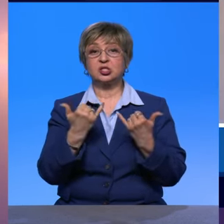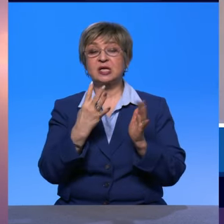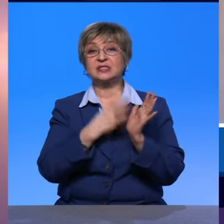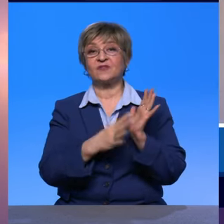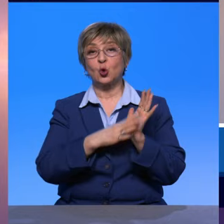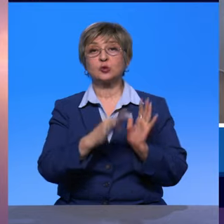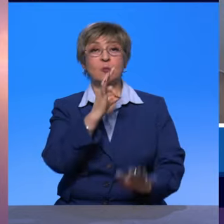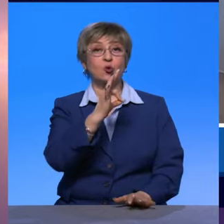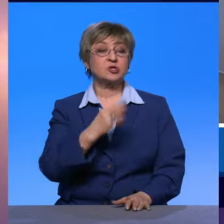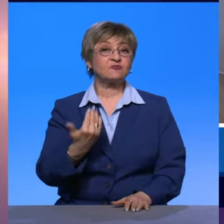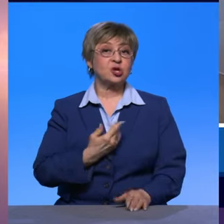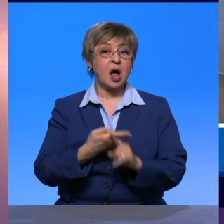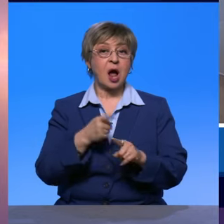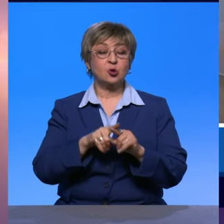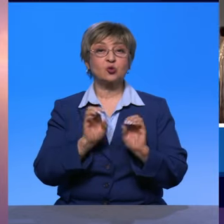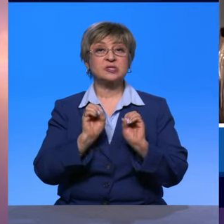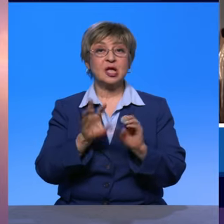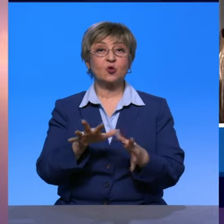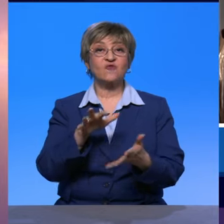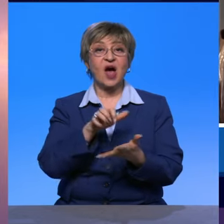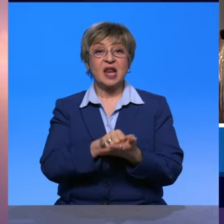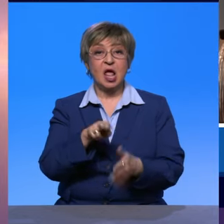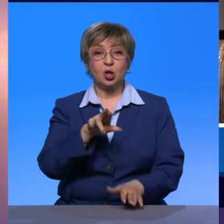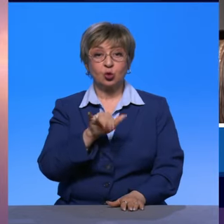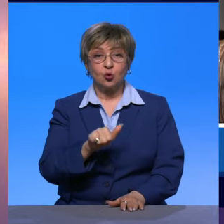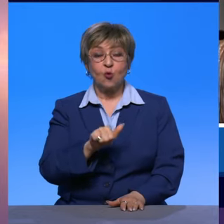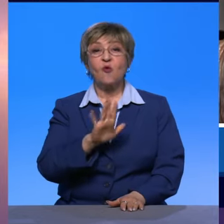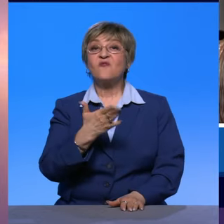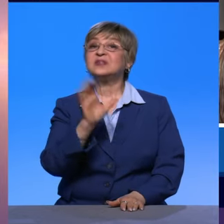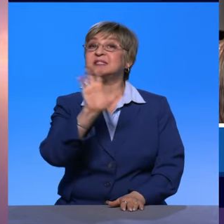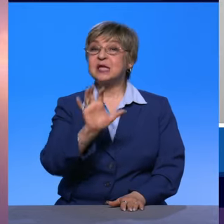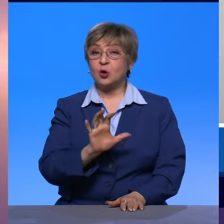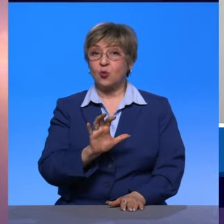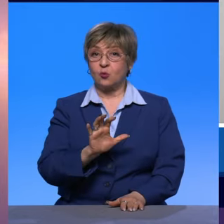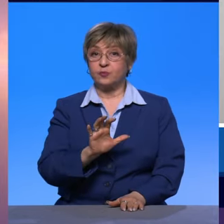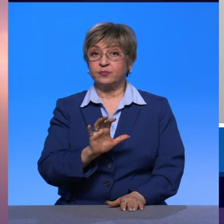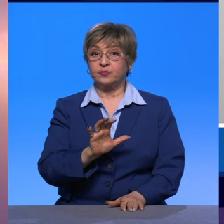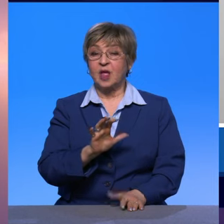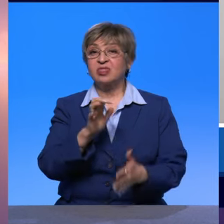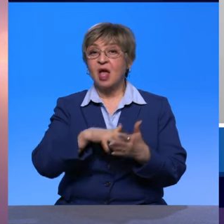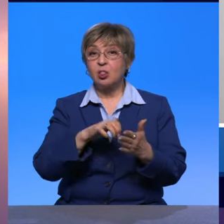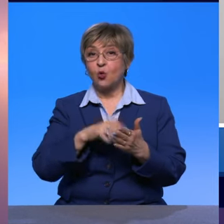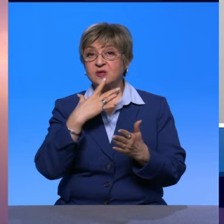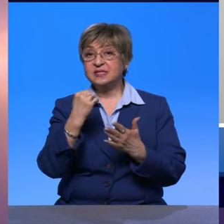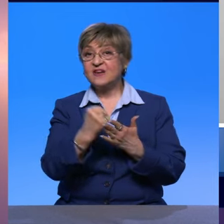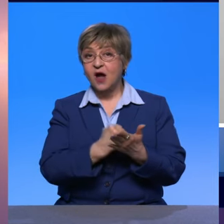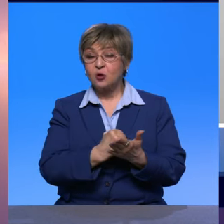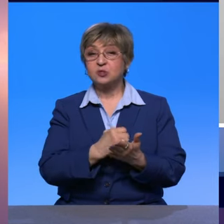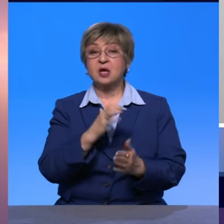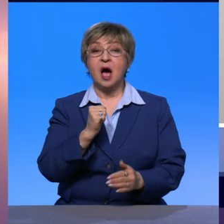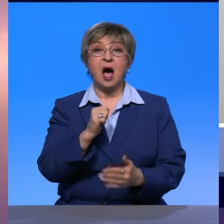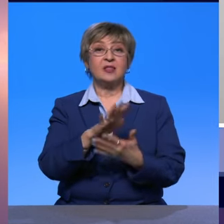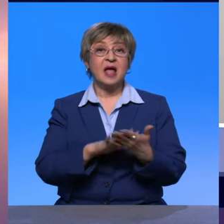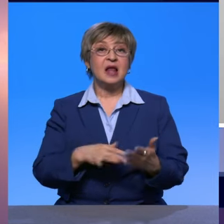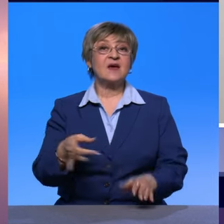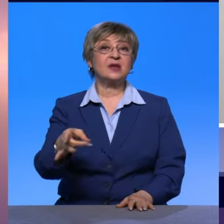жилья, которое сдается, оно сдается, что называется, в серую. Далее в регионах создаются свои